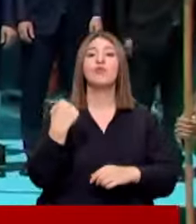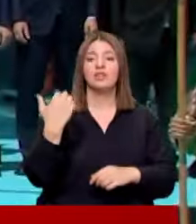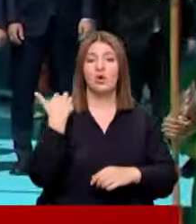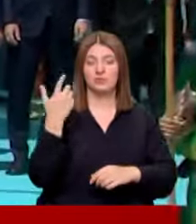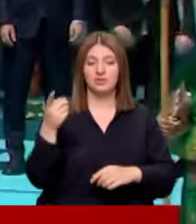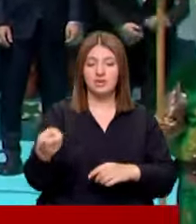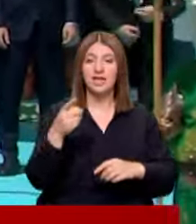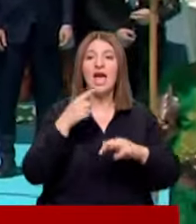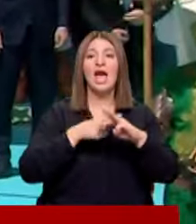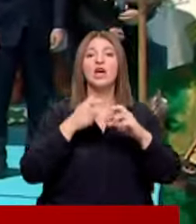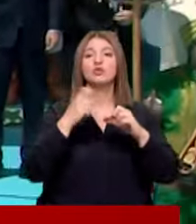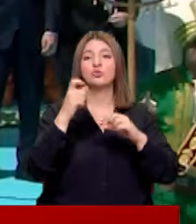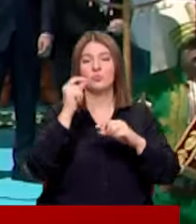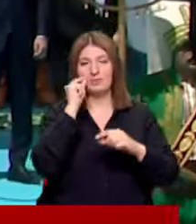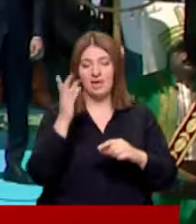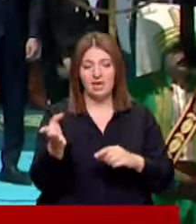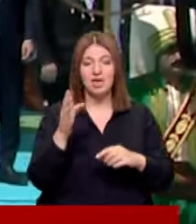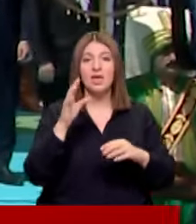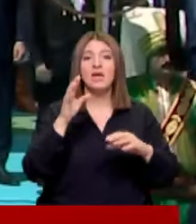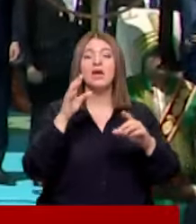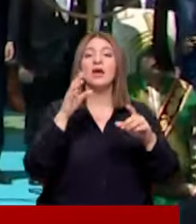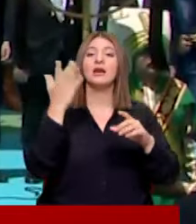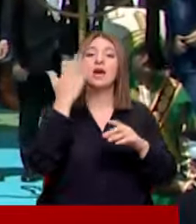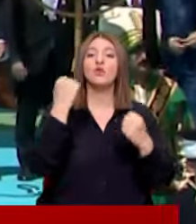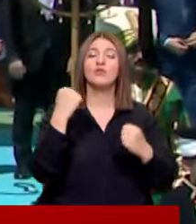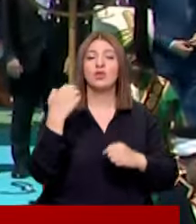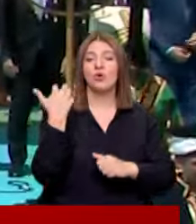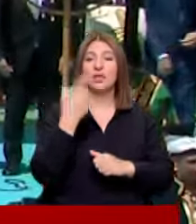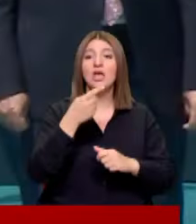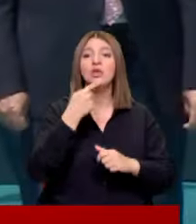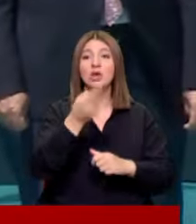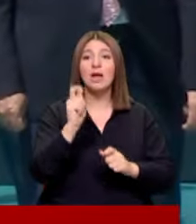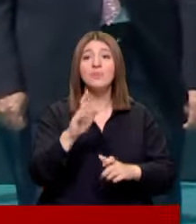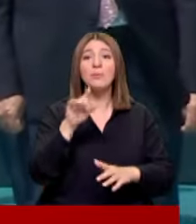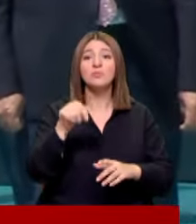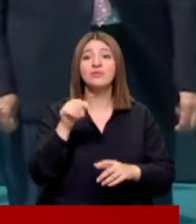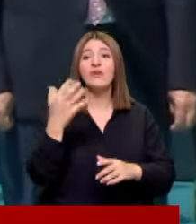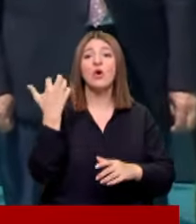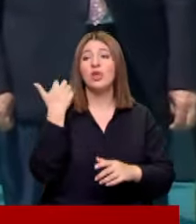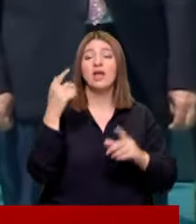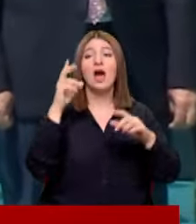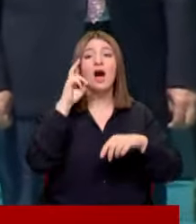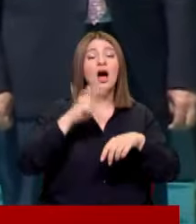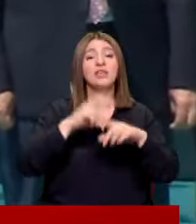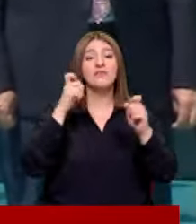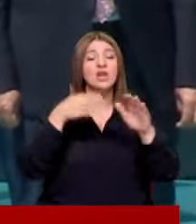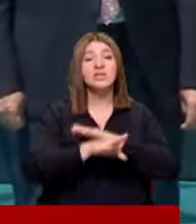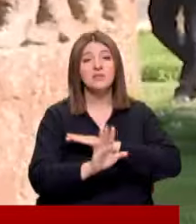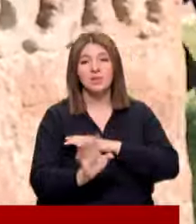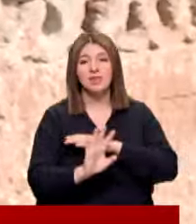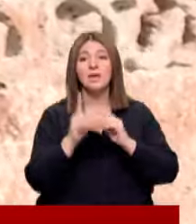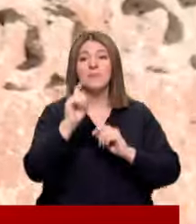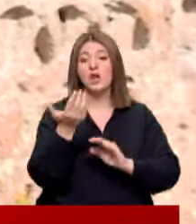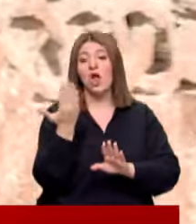Oramiral Ercümen Tatlıoğlu Kara Kuvvetleri Komutanı Anons yapıldı ama bu kez komutanlar hatıra fotoğrafına girmediler